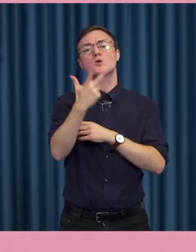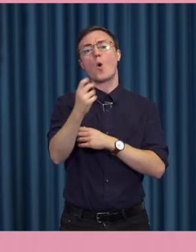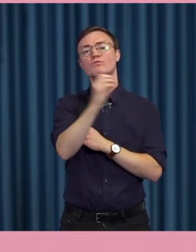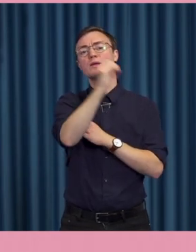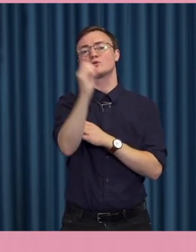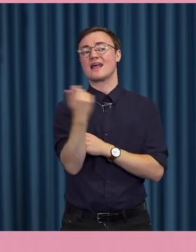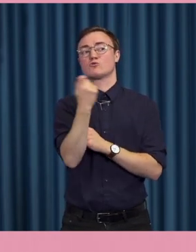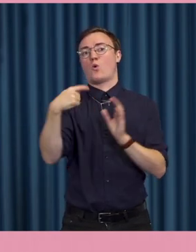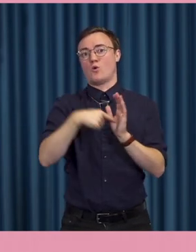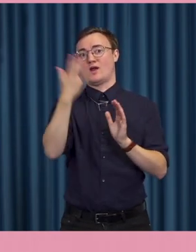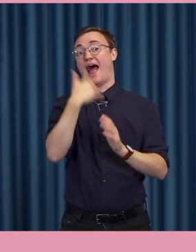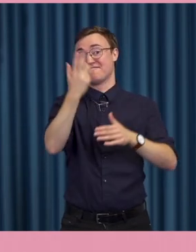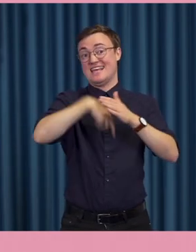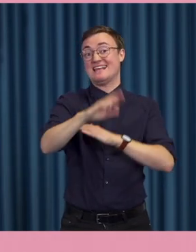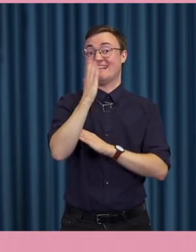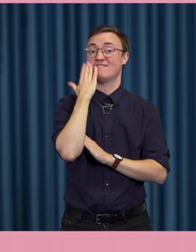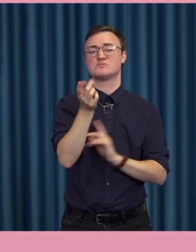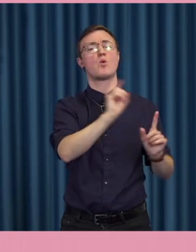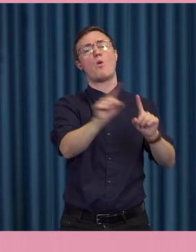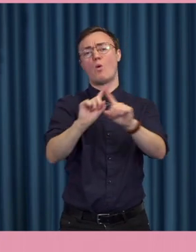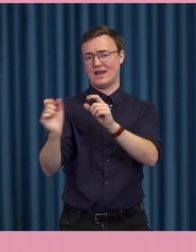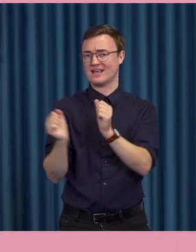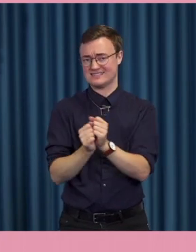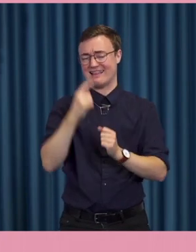gång har varit inne eller åtminstone nyttjat Facebook på ett eller annat sätt.